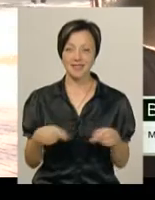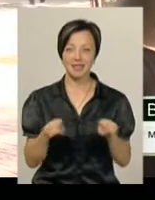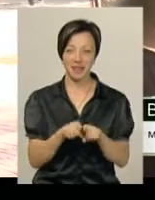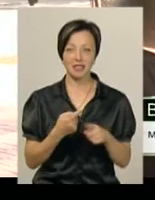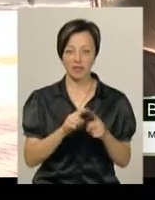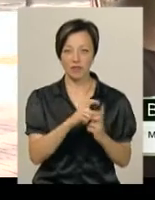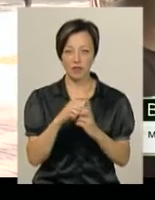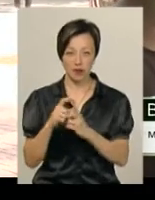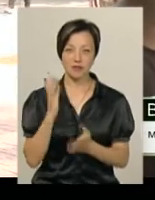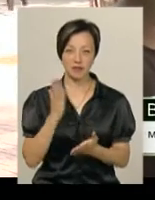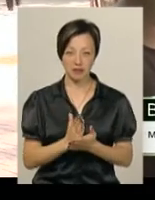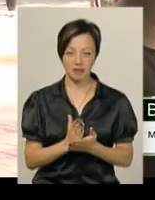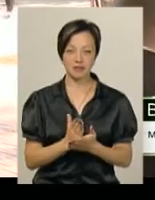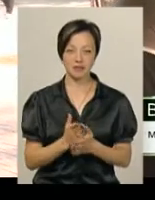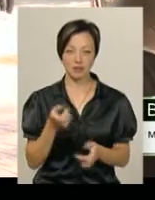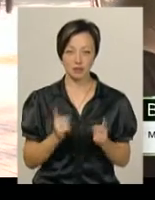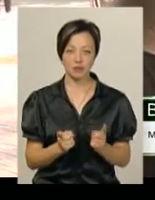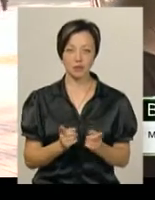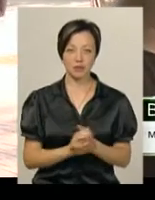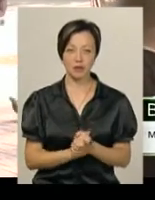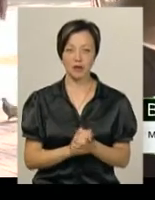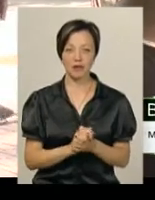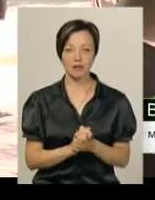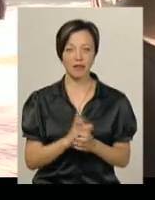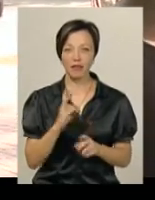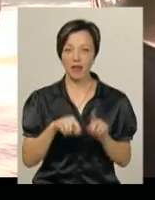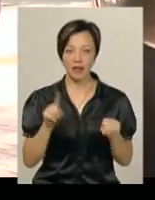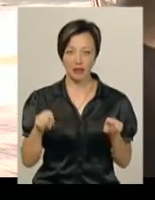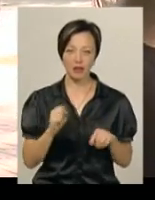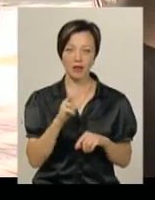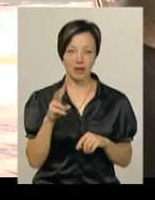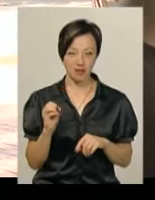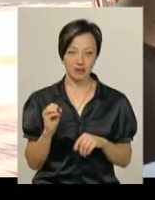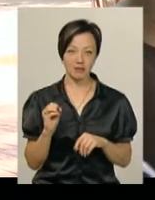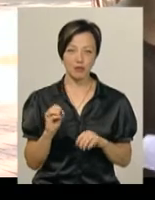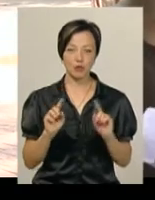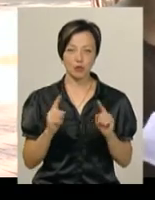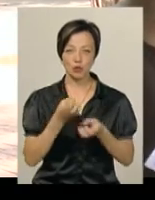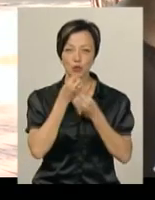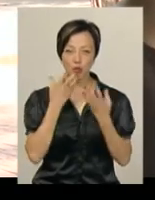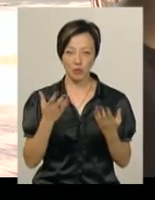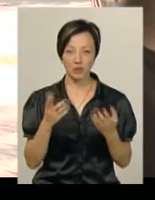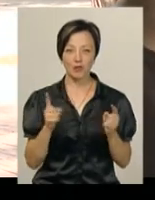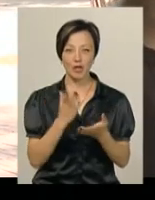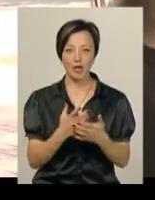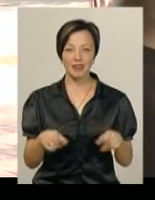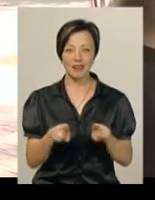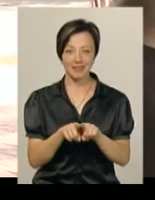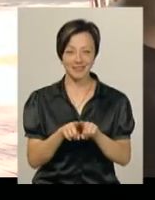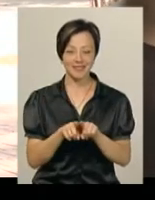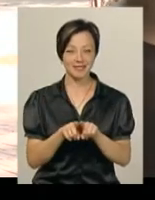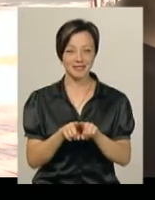ця фраза проскакує, звісно, проскакує нерідко, але дуже добре, що є такі